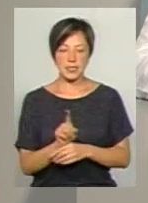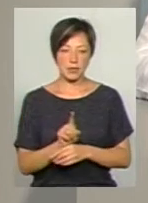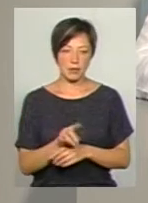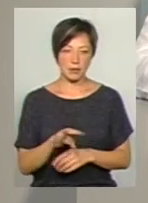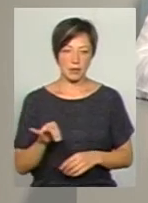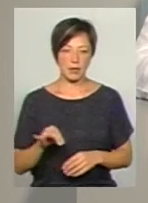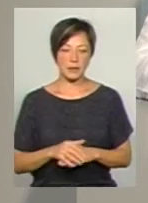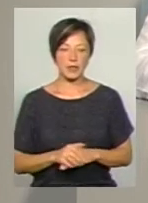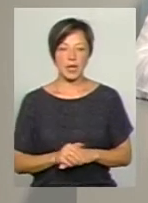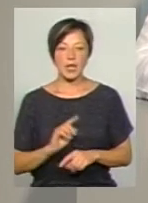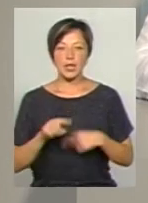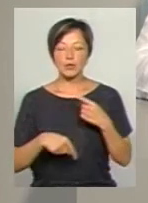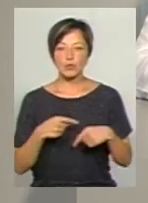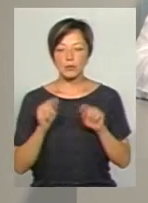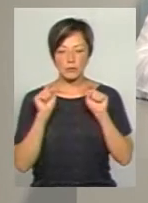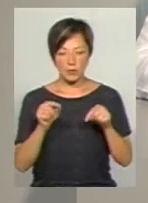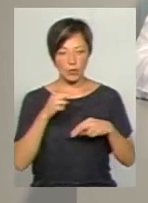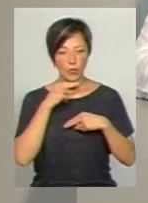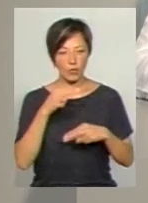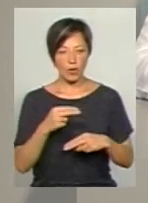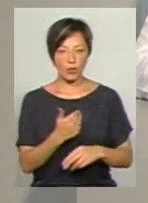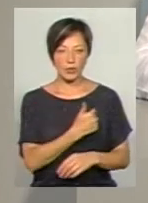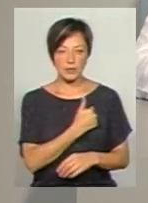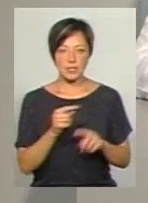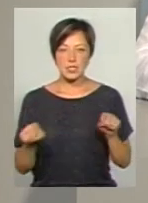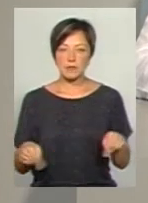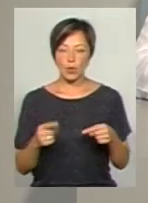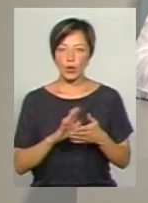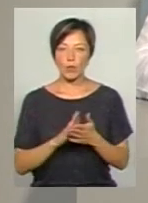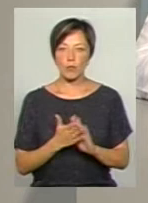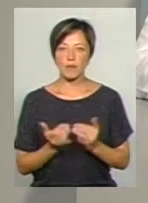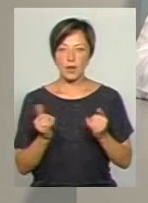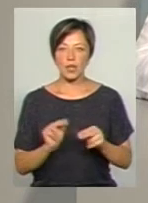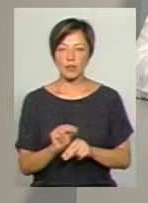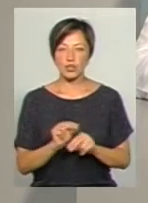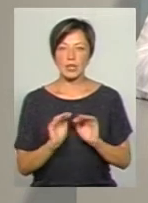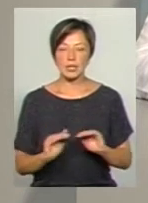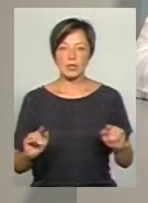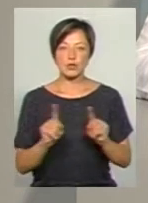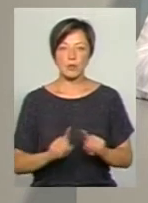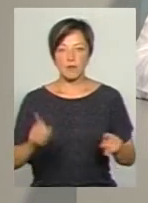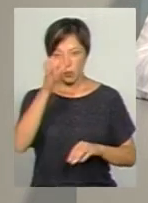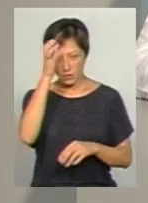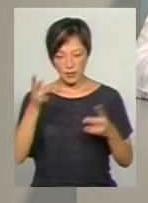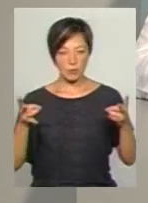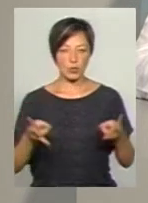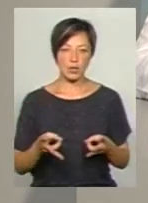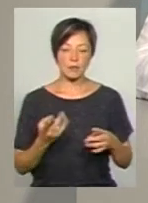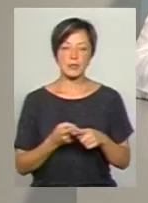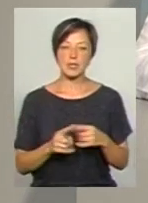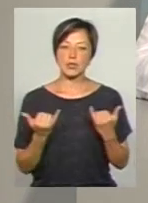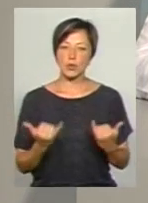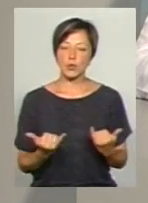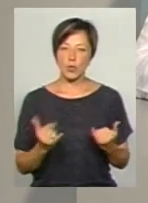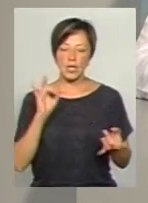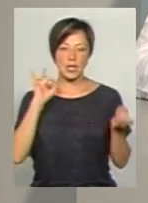Наступне, на що хотів би акцентувати увагу – це створення умов для навчання дітей з особливими освітніми потребами. Це сьогодні